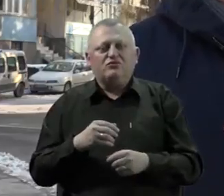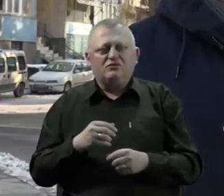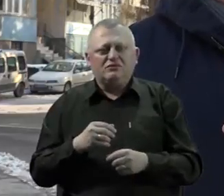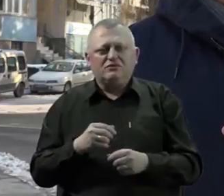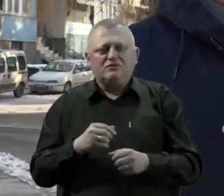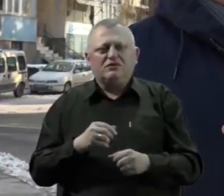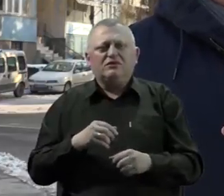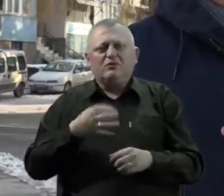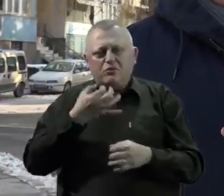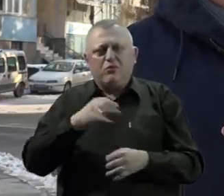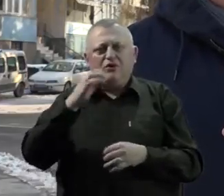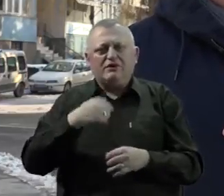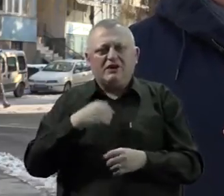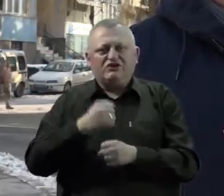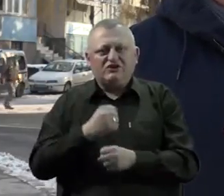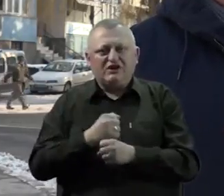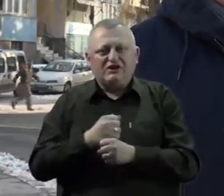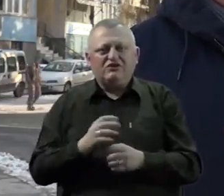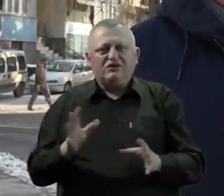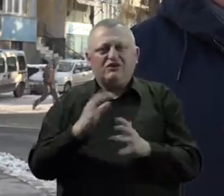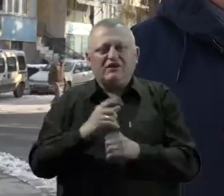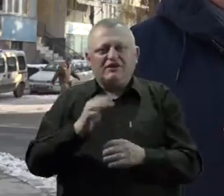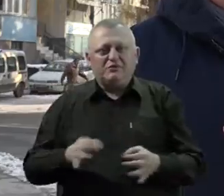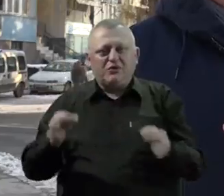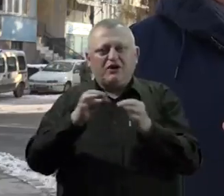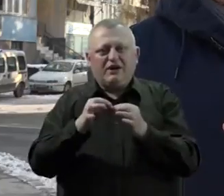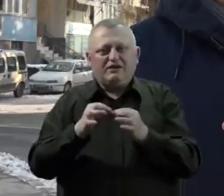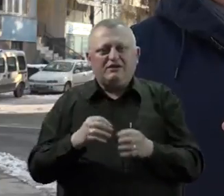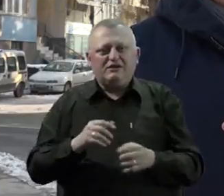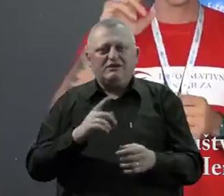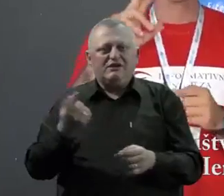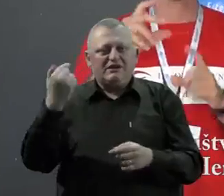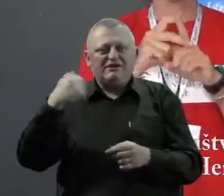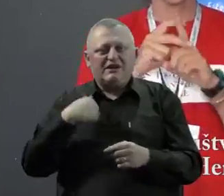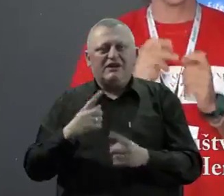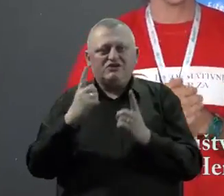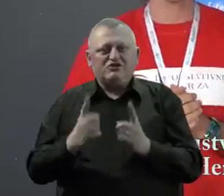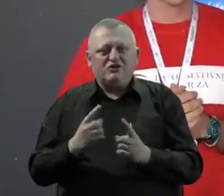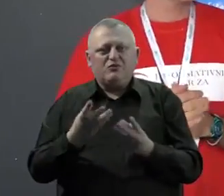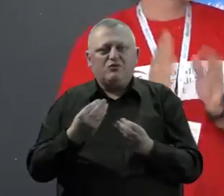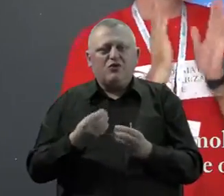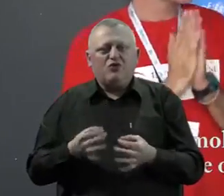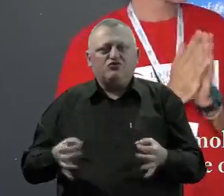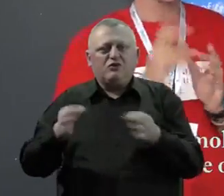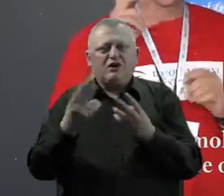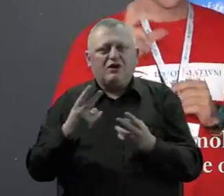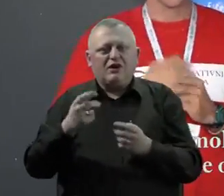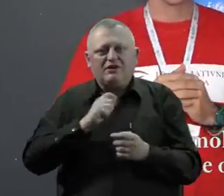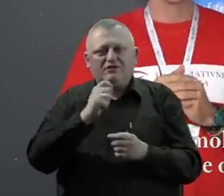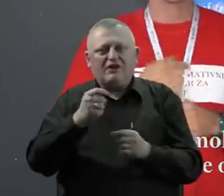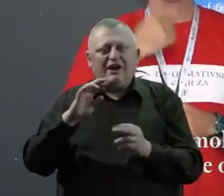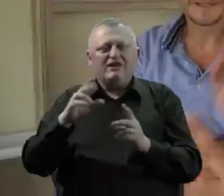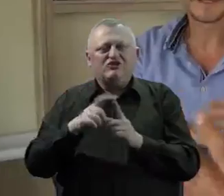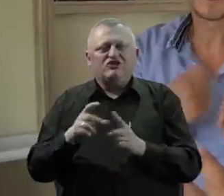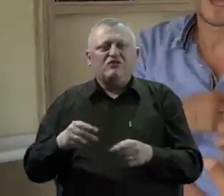pospješiti naš rad i realizaciju tih projekata. Iza nas stoje mnogi projekti kao što se intervjujuje sa